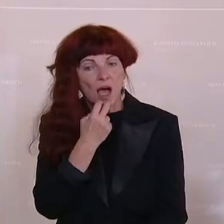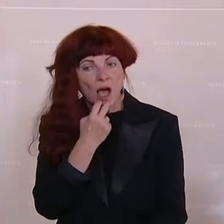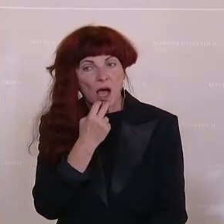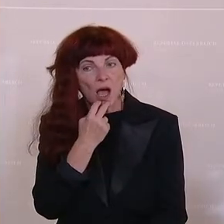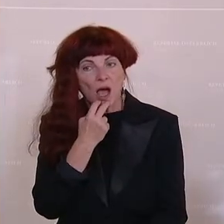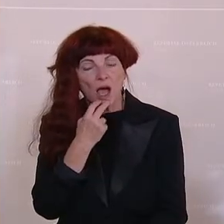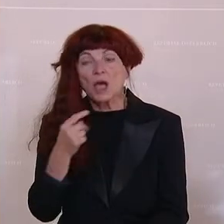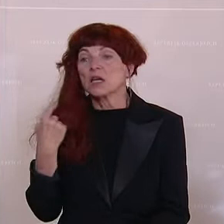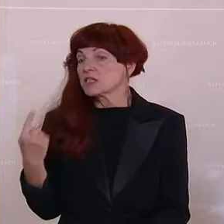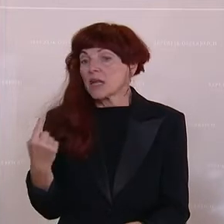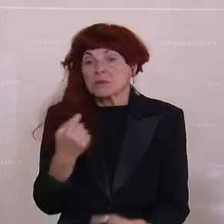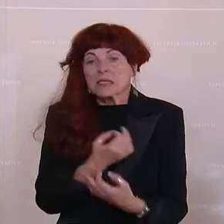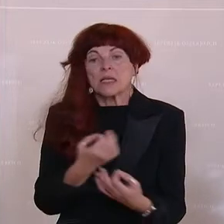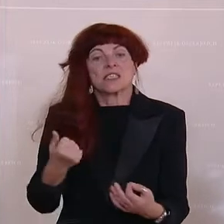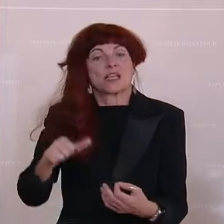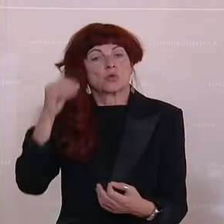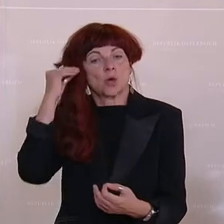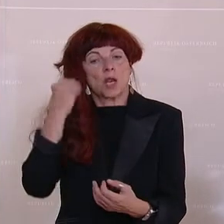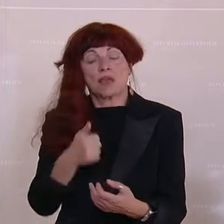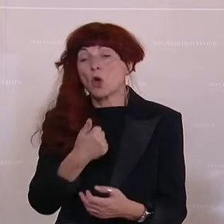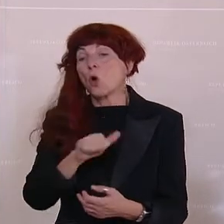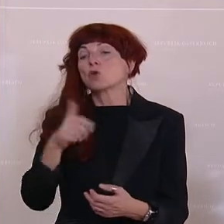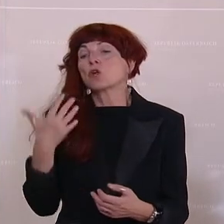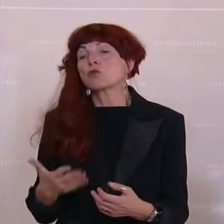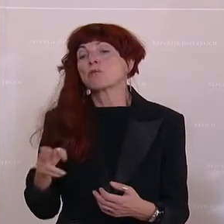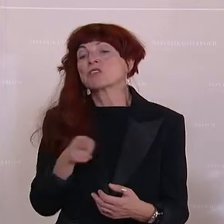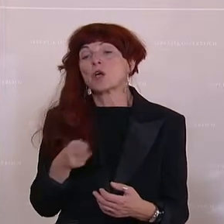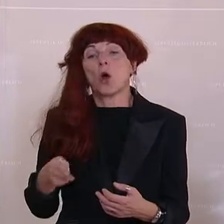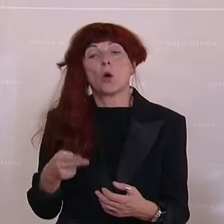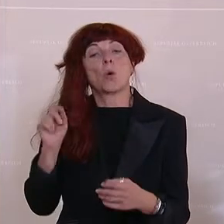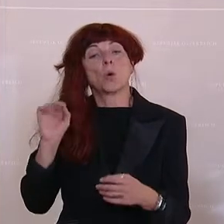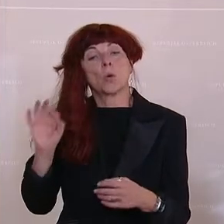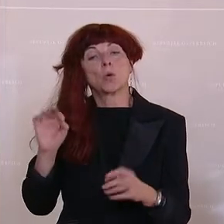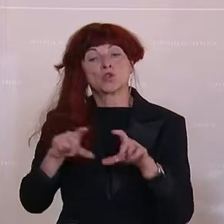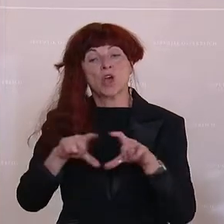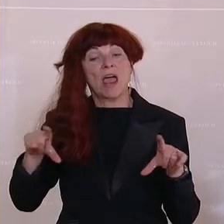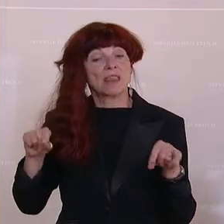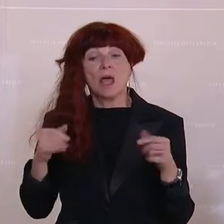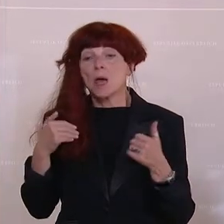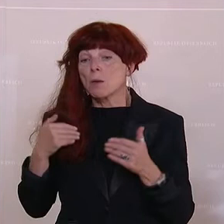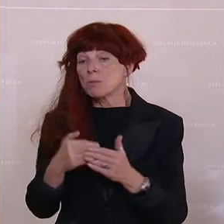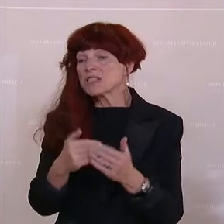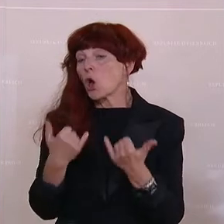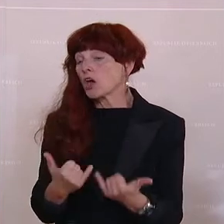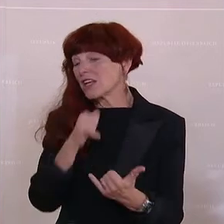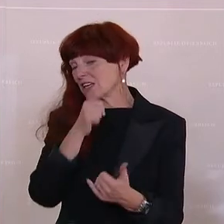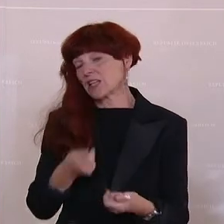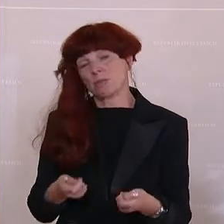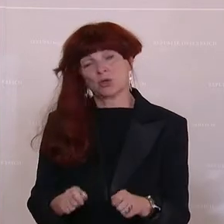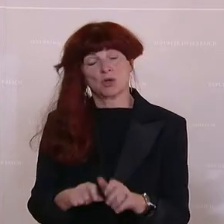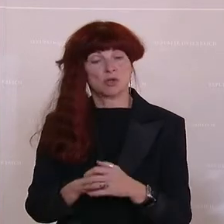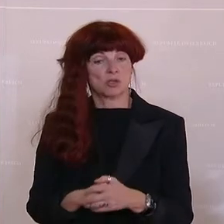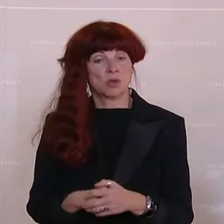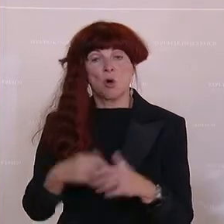nichts daraus gelernt. Der 150-Eure-Gutschein ist bis heute nicht abgeschlossen, meine sehr geschätzten Damen und Herren. Der